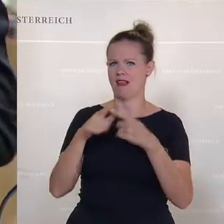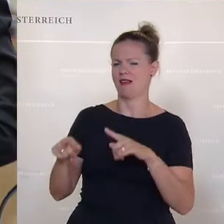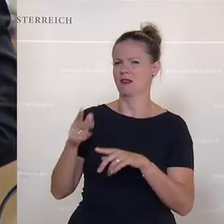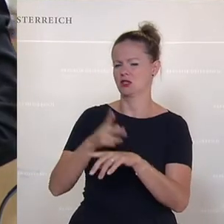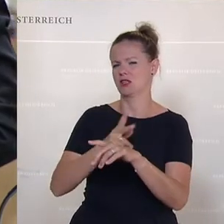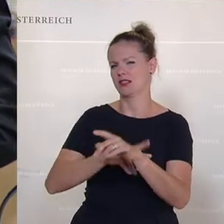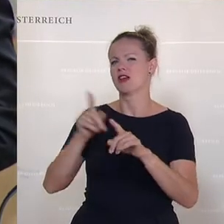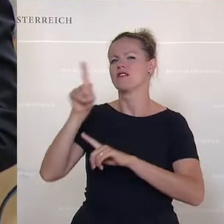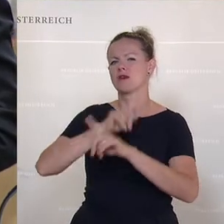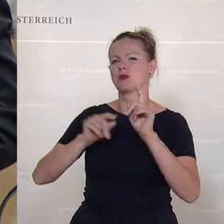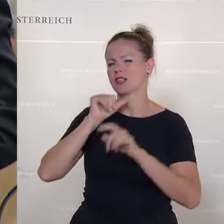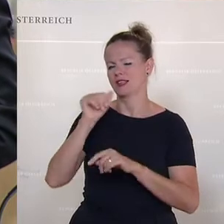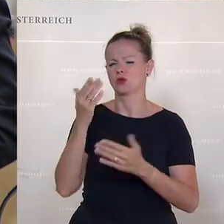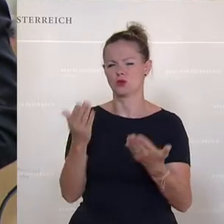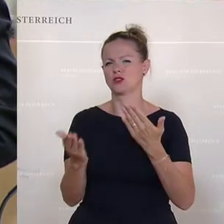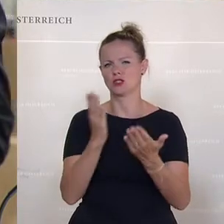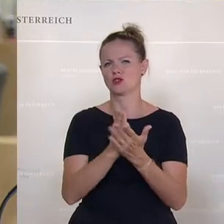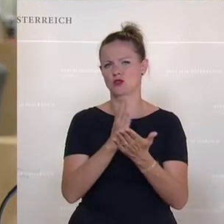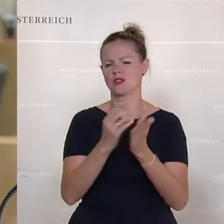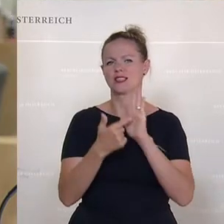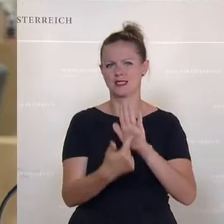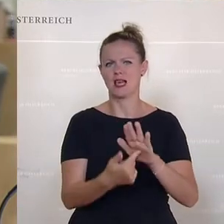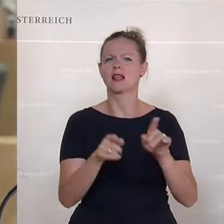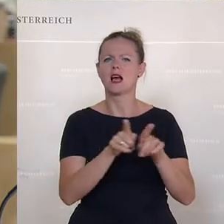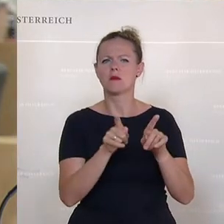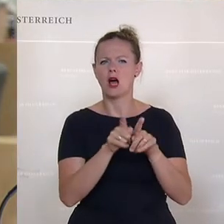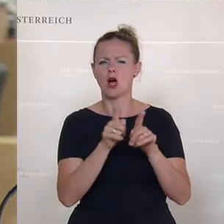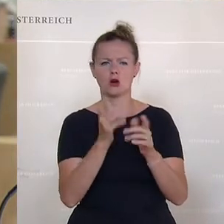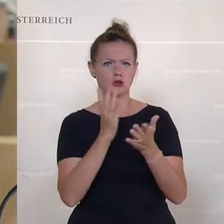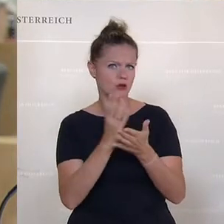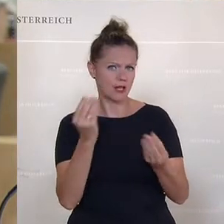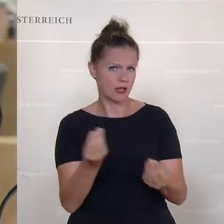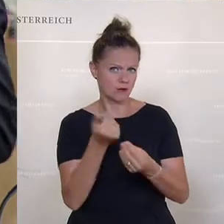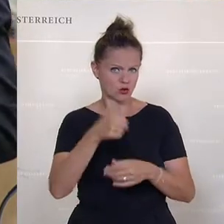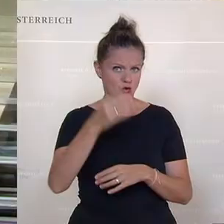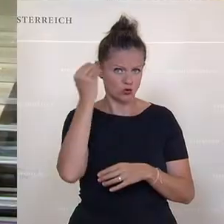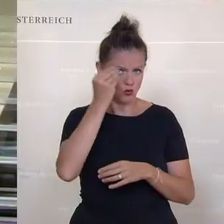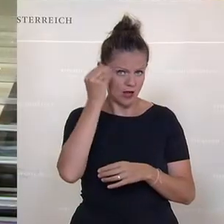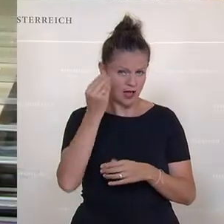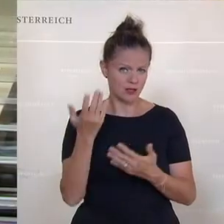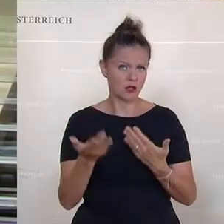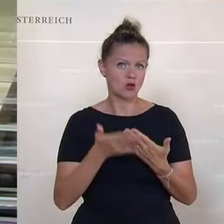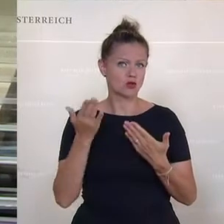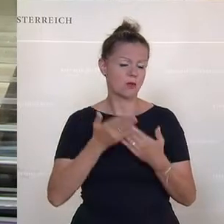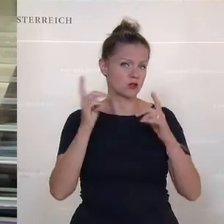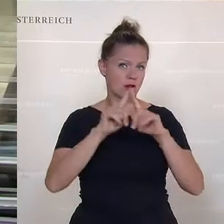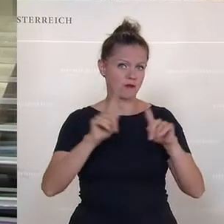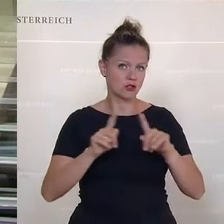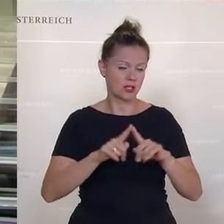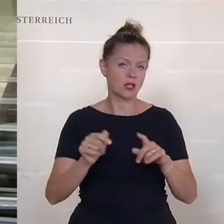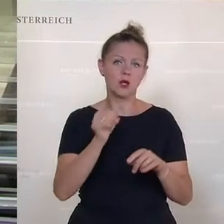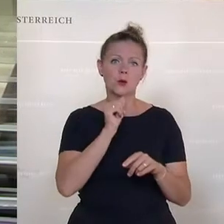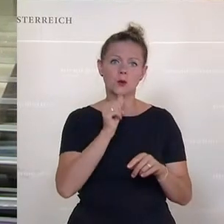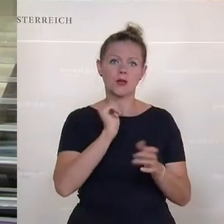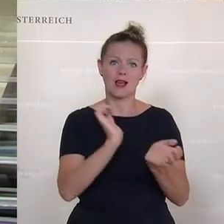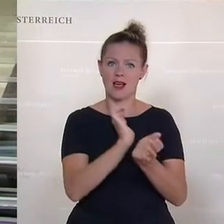Das ist sozusagen diesen Unterschied am Schauen gesprochen. Aber haben Sie auch sonst schon irgendwie Lehren gezogen aus den Unterschieden bei den verschiedenen grünen Anleihen, die es schon